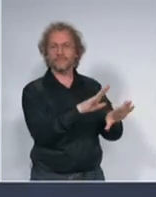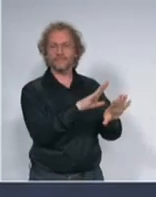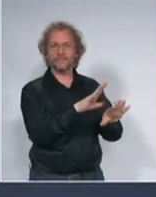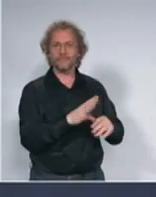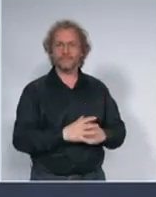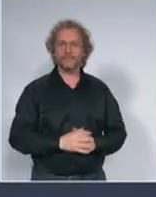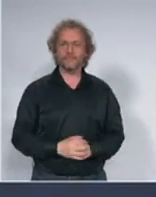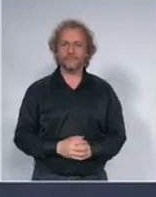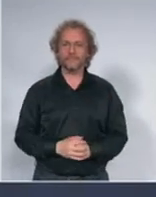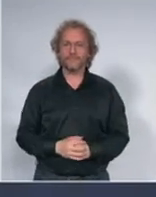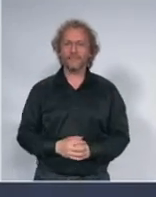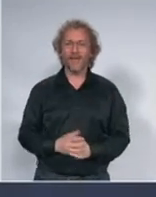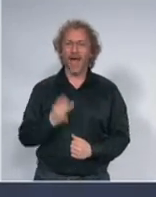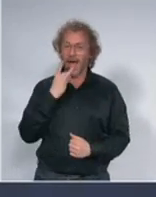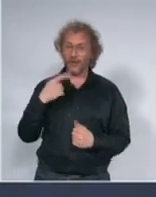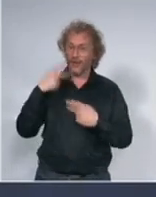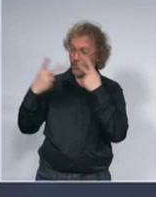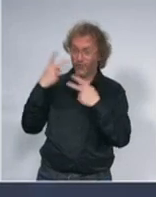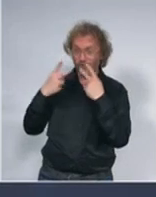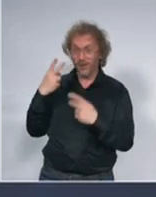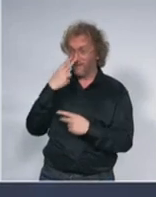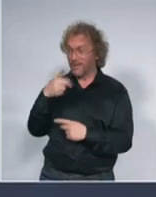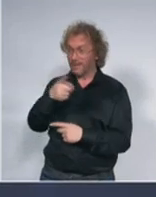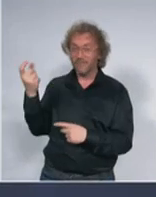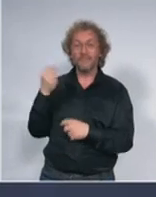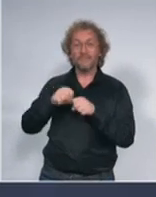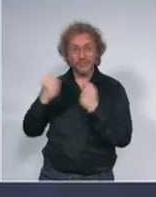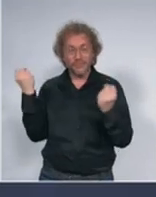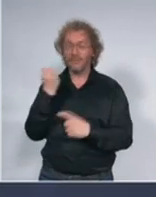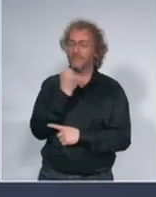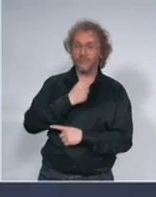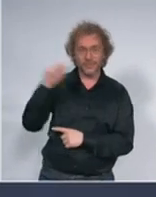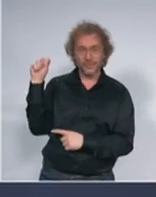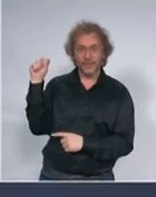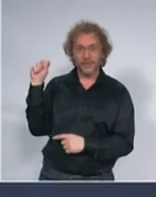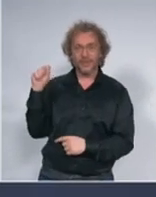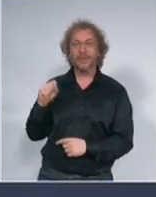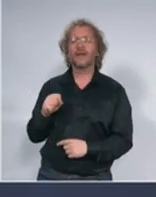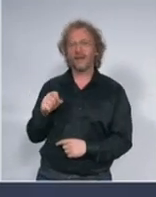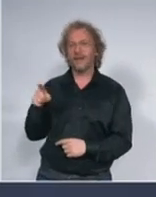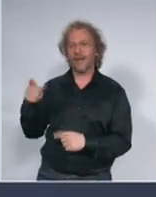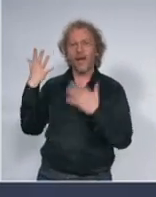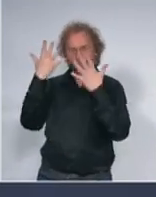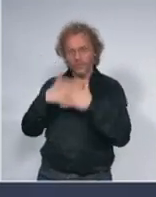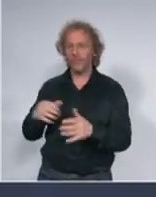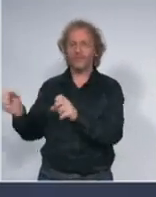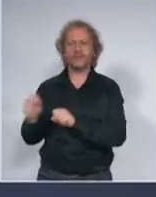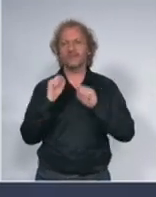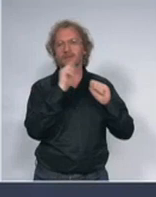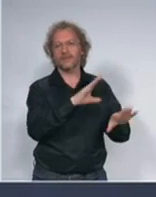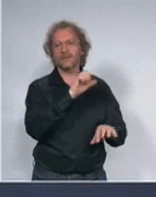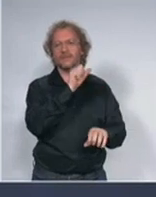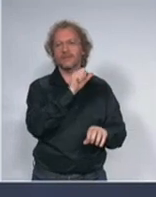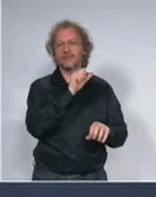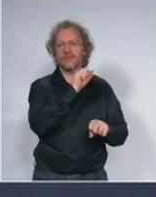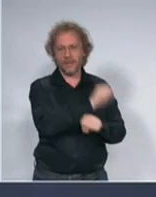vidimo da su prekršili samo izolaciju oni će biti upućeni na u karantin